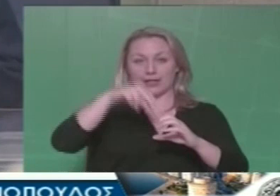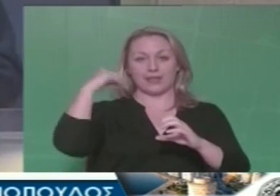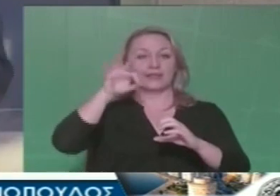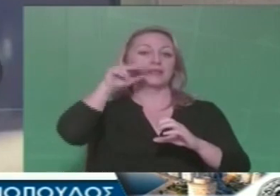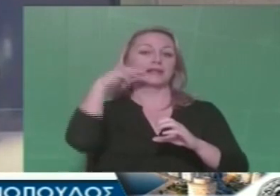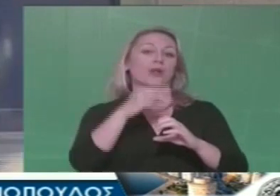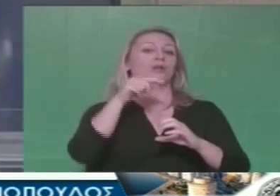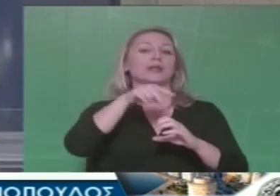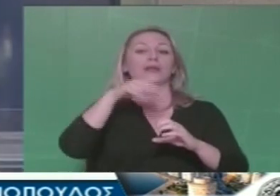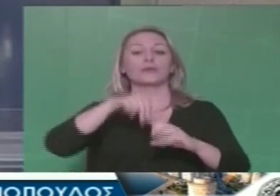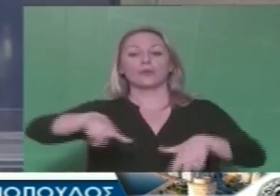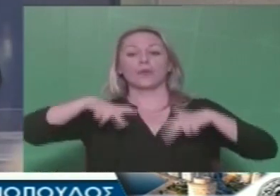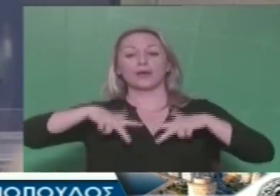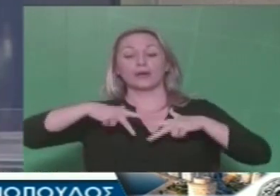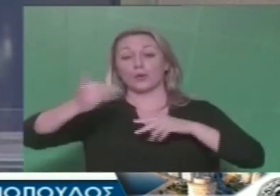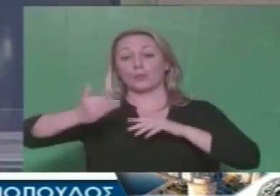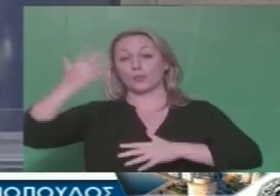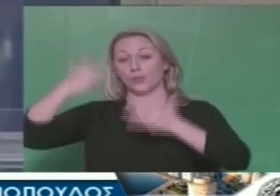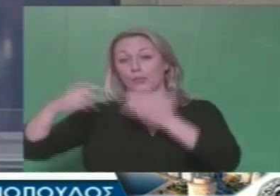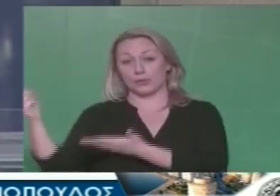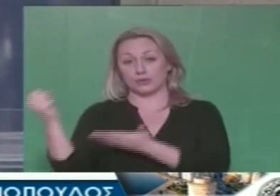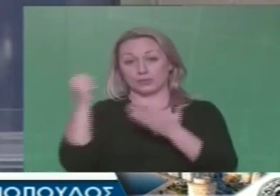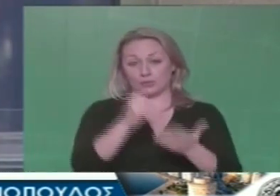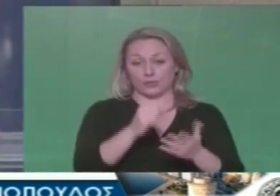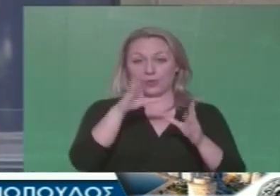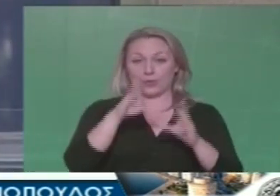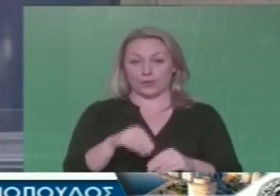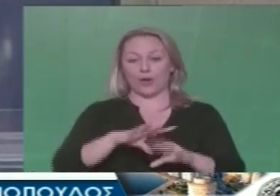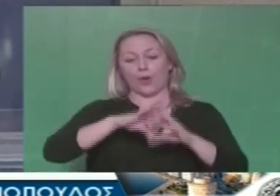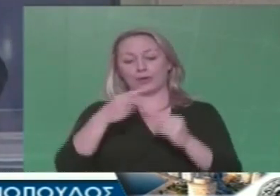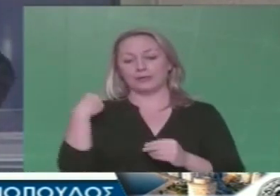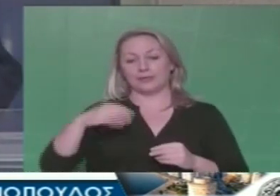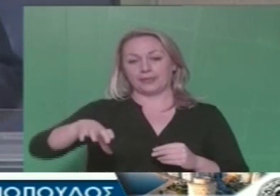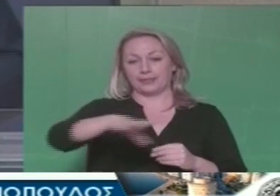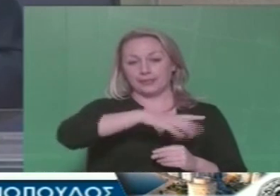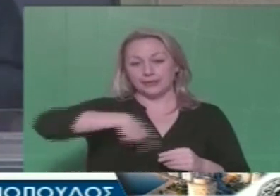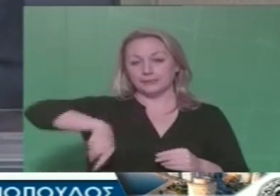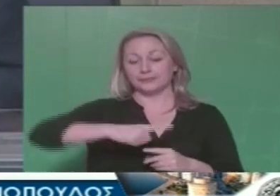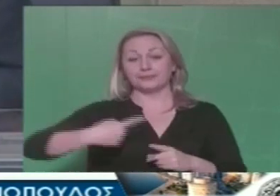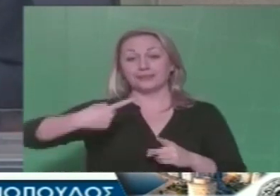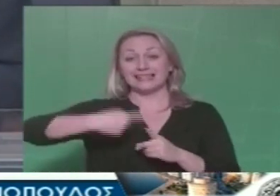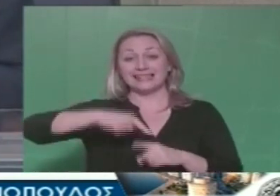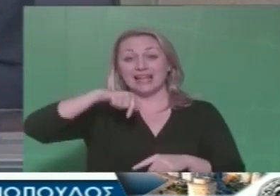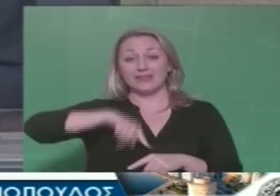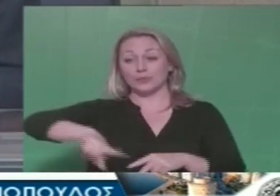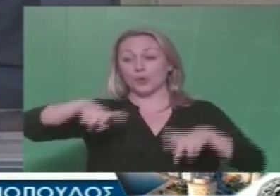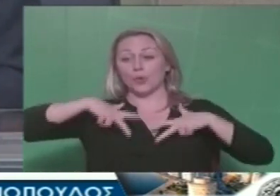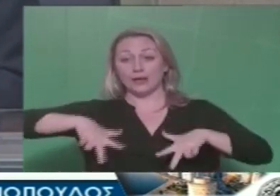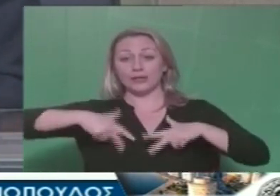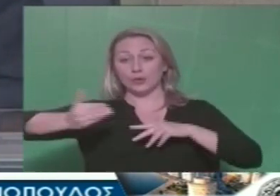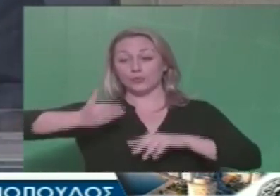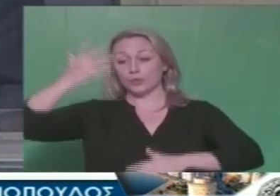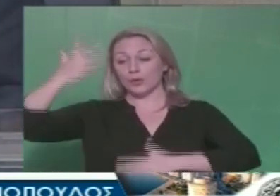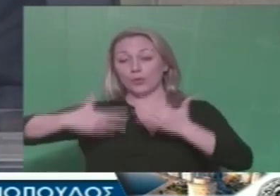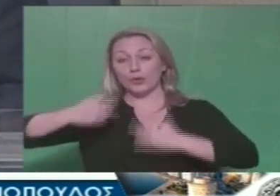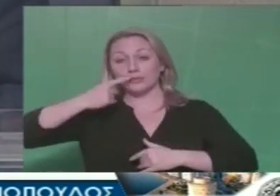χρηματοδότηση από το κρατικό προϋπολογισμό των Δήμων και του Δήμου Θεσσαλονίκης, αλλά όσον αφορά και την κατεύθυνση που δίνει ο κρατικός προϋπολογισμός στους